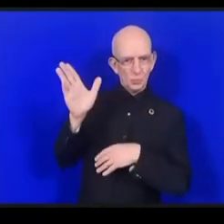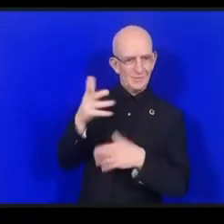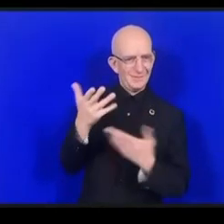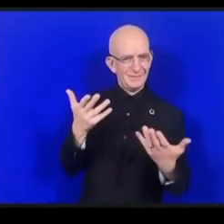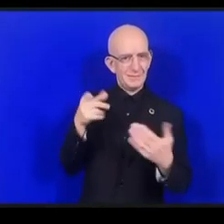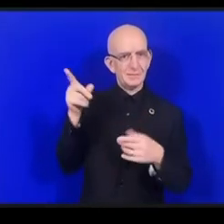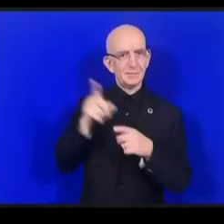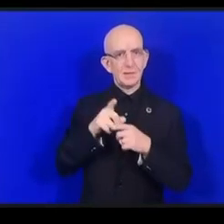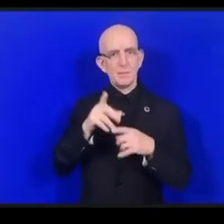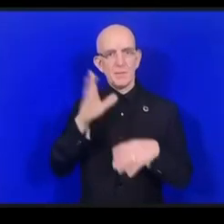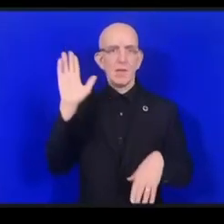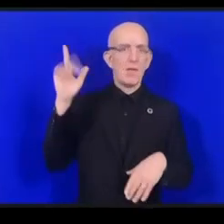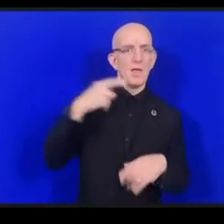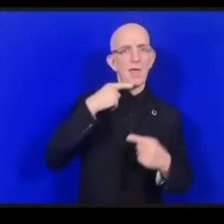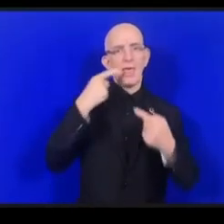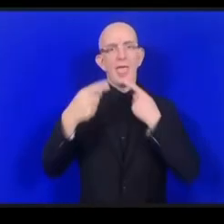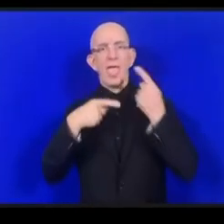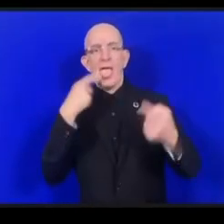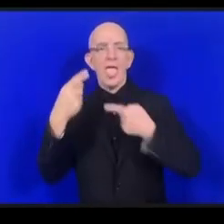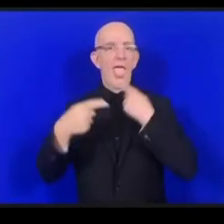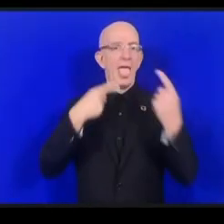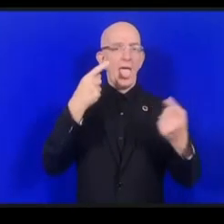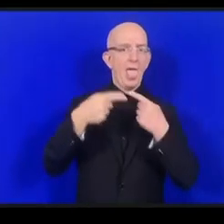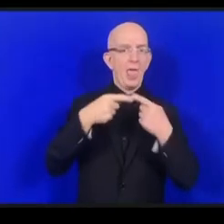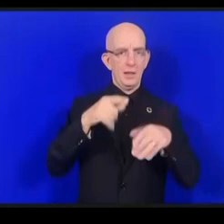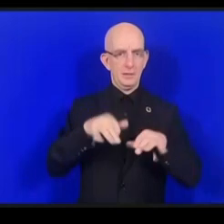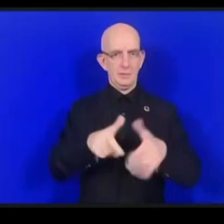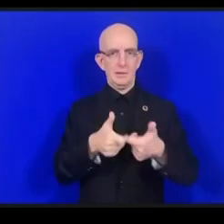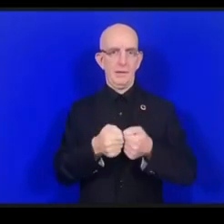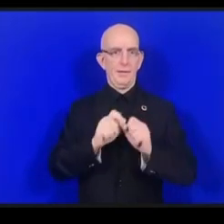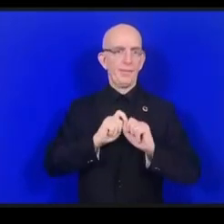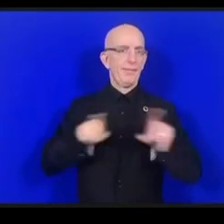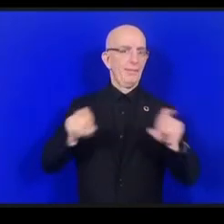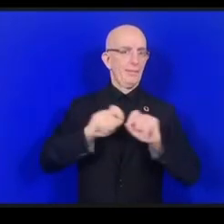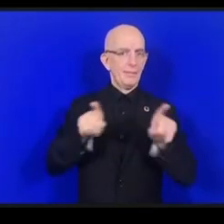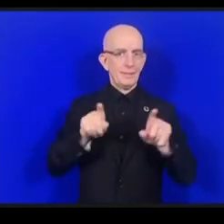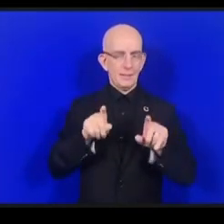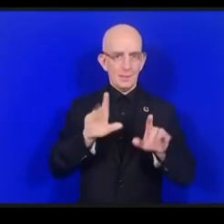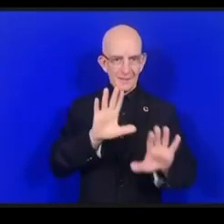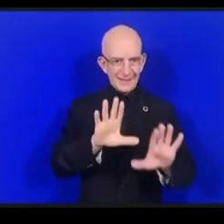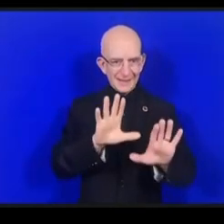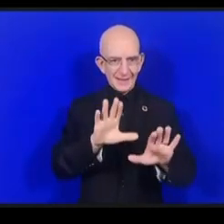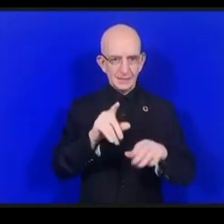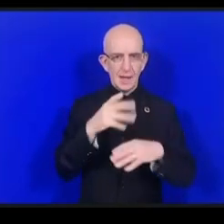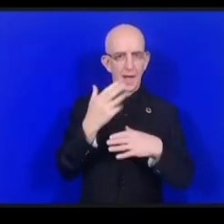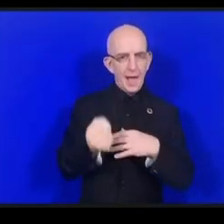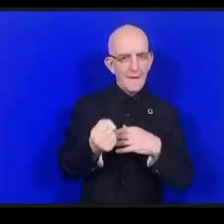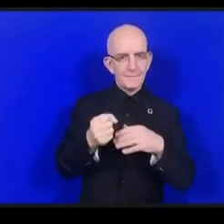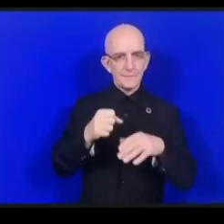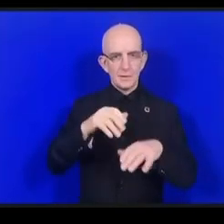يرفعون أصواتهم بشأن أمور مثل قضايا البيئة